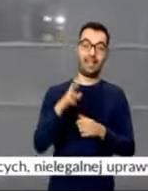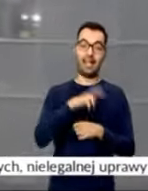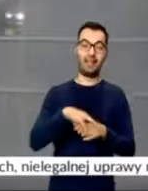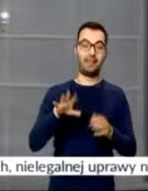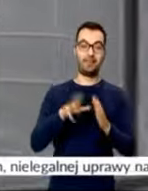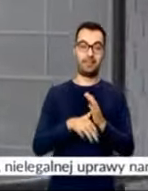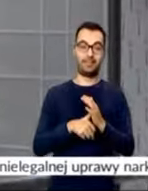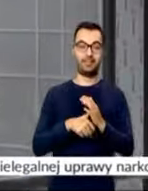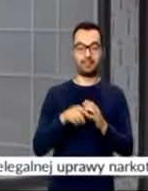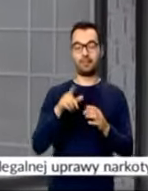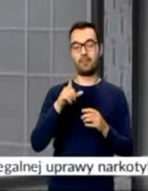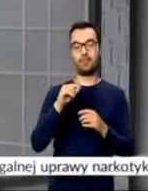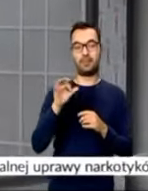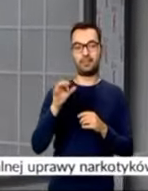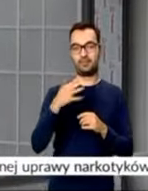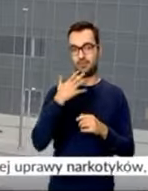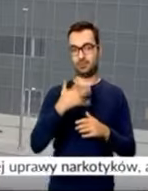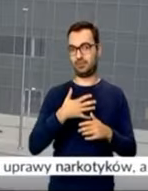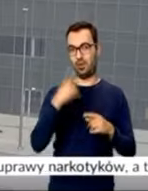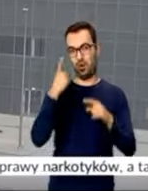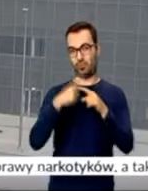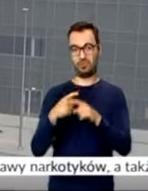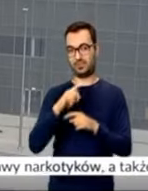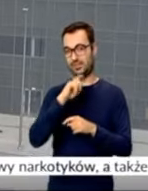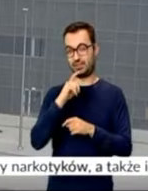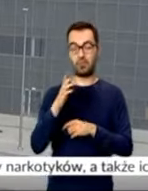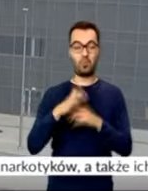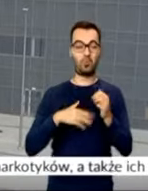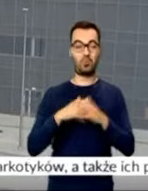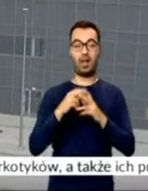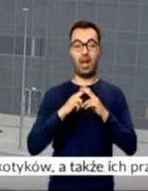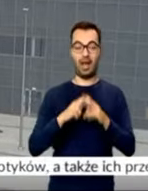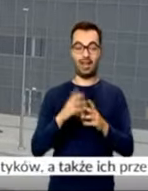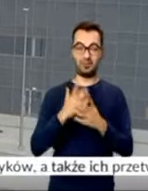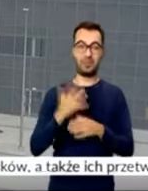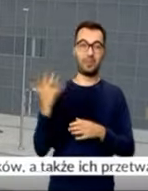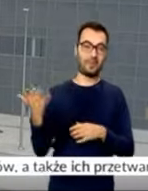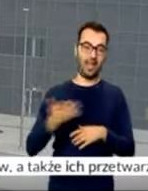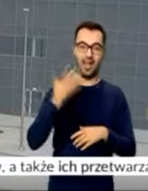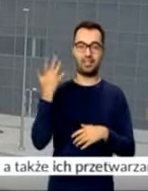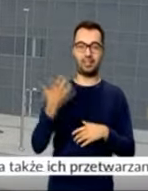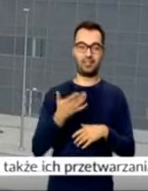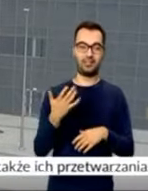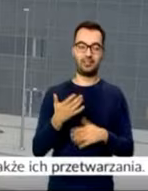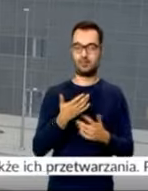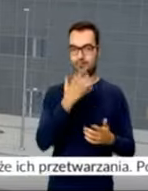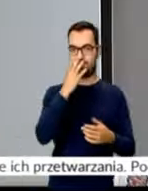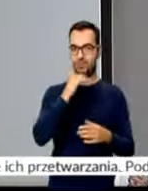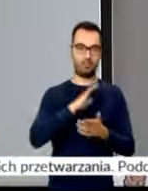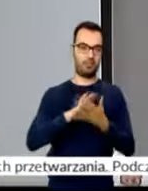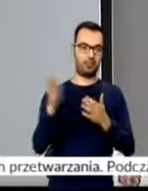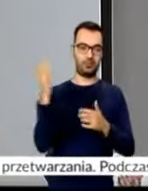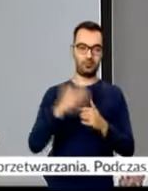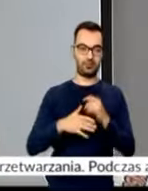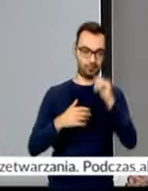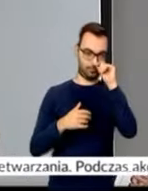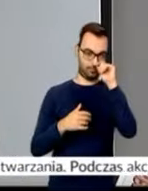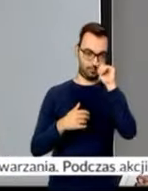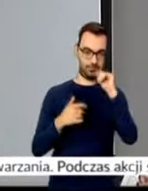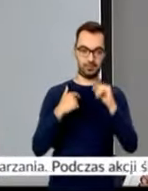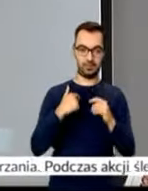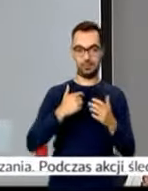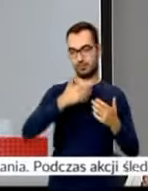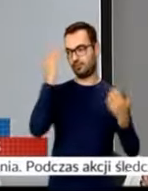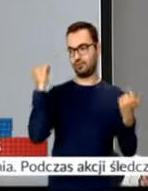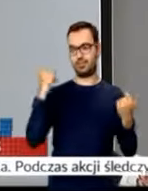Miejskiej z Klubu Prawa i Sprawiedliwości, bo budowa hali i stadionu trwa już pięć lat, a jej końca nie widać. Ja jestem, nie